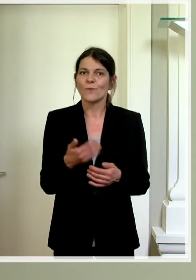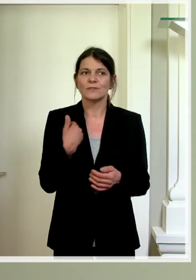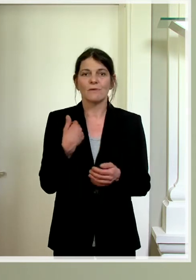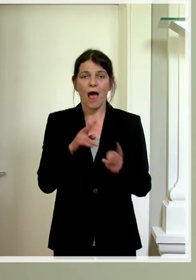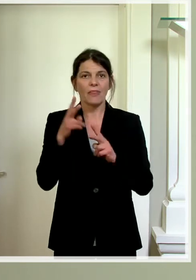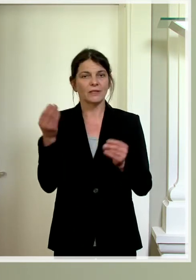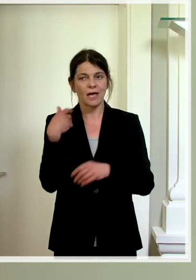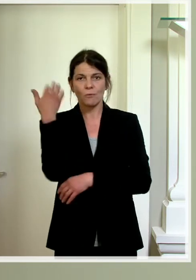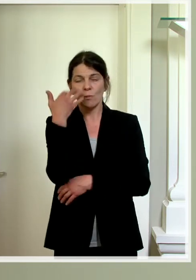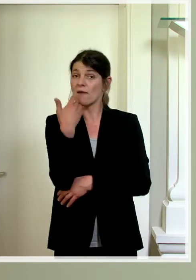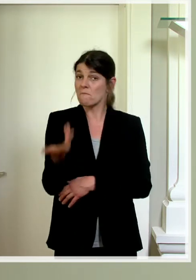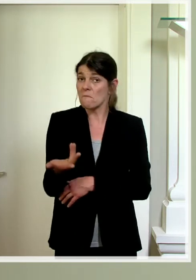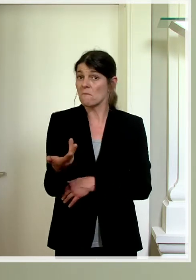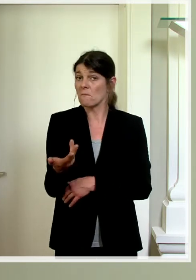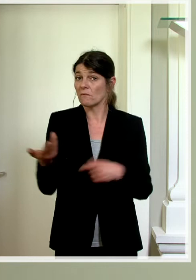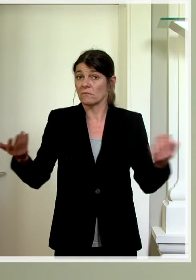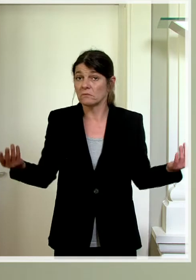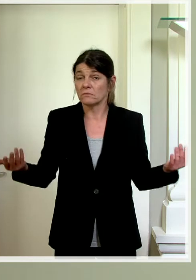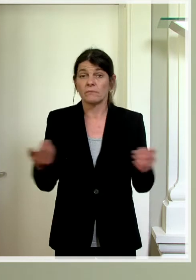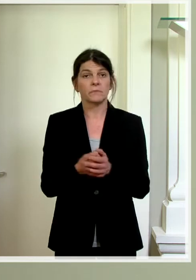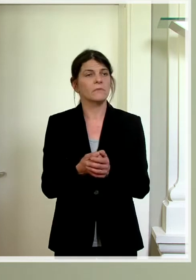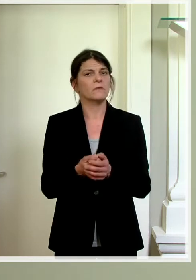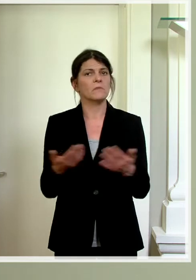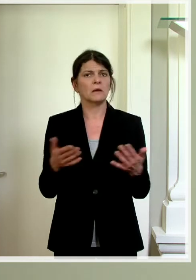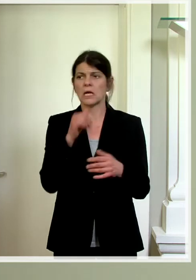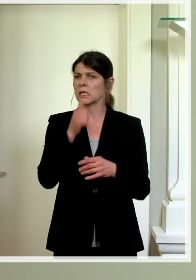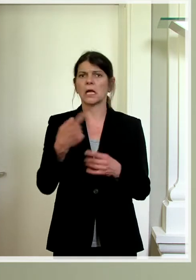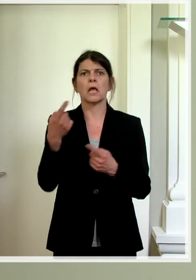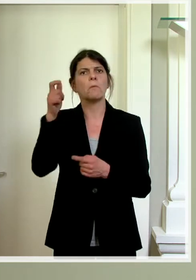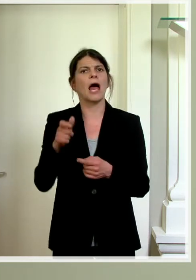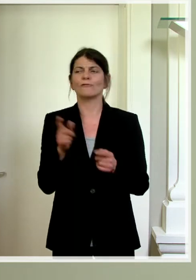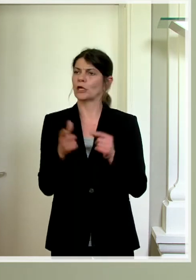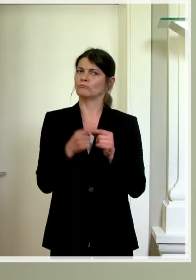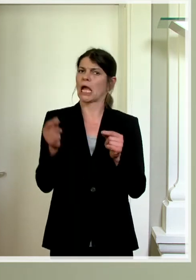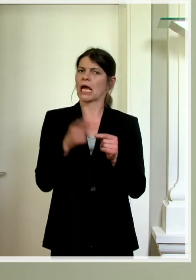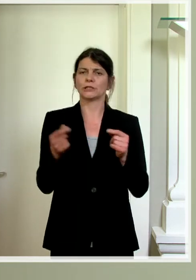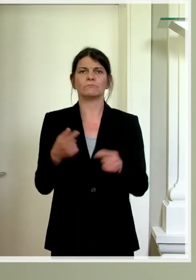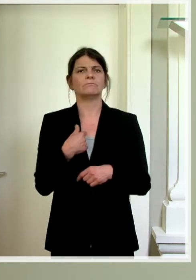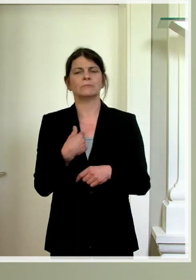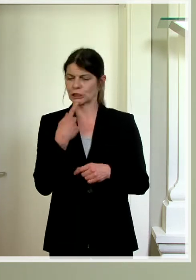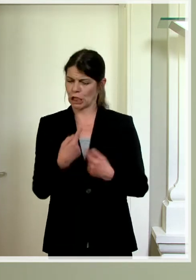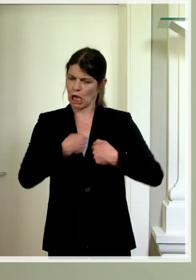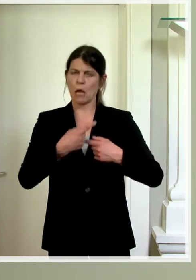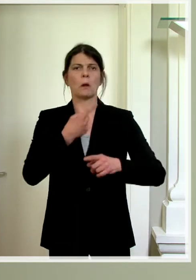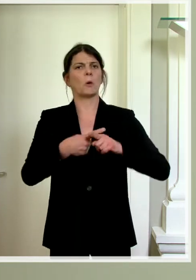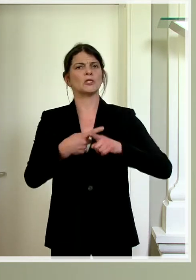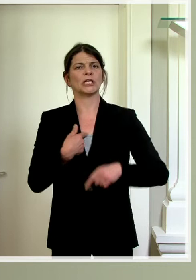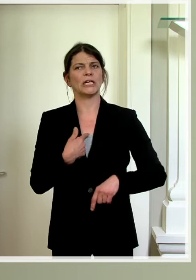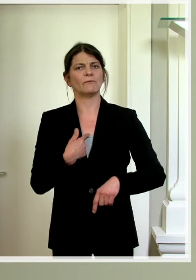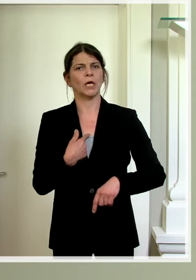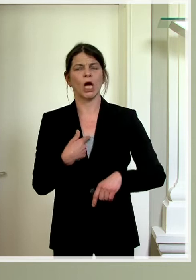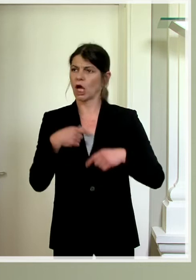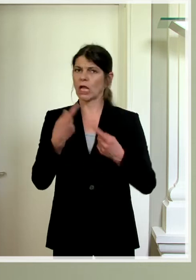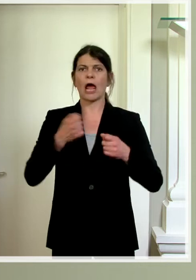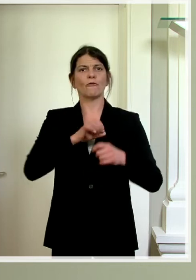Sachen Gedanken machen, nämlich, dass sich nicht jemand aus Jux als positiv bezeichnen kann in der App, um seine